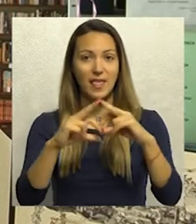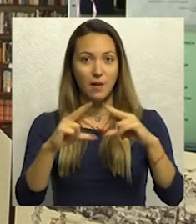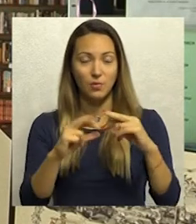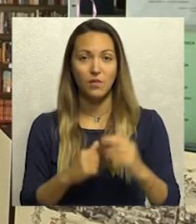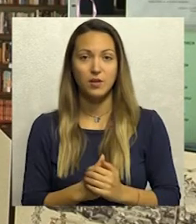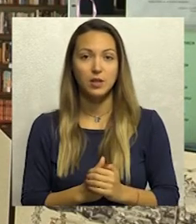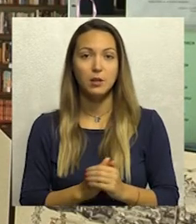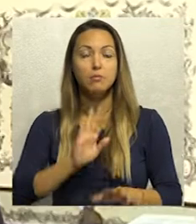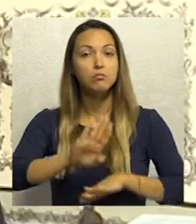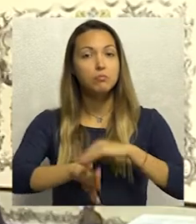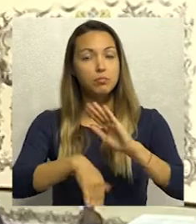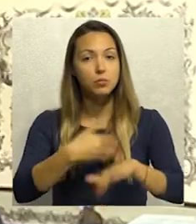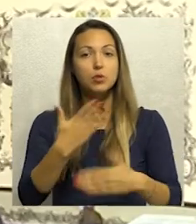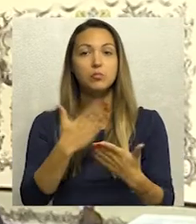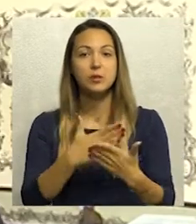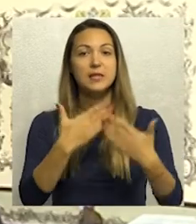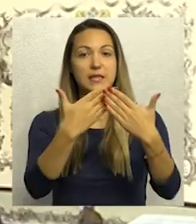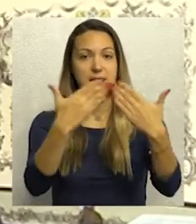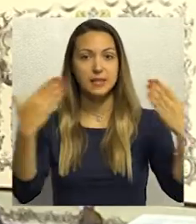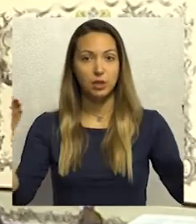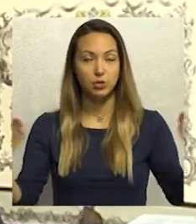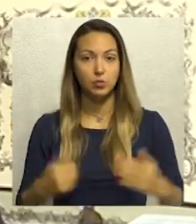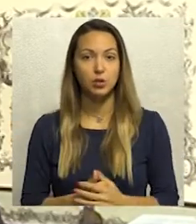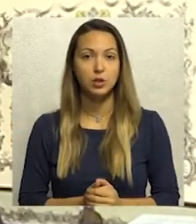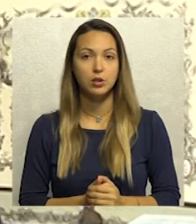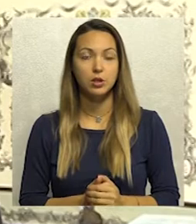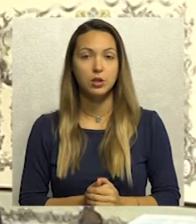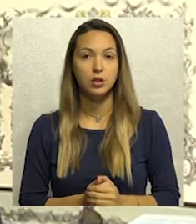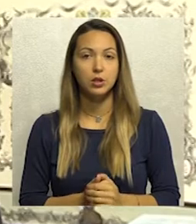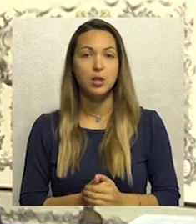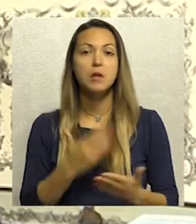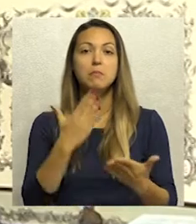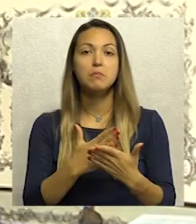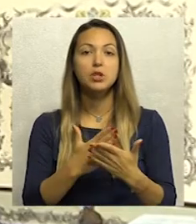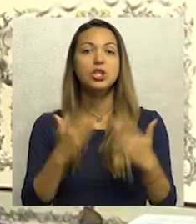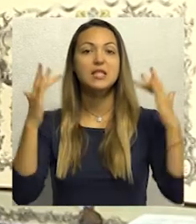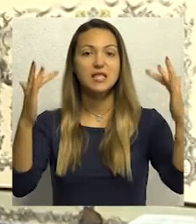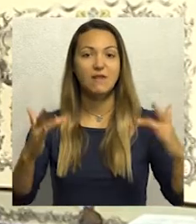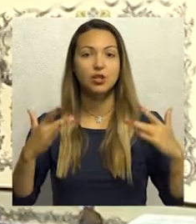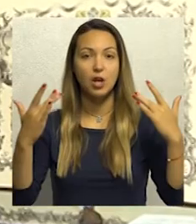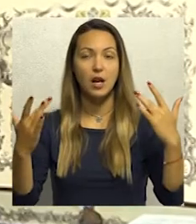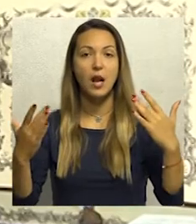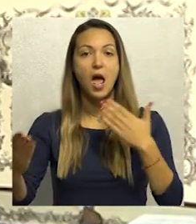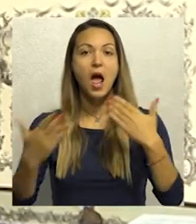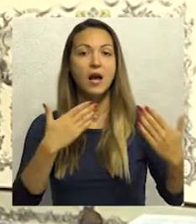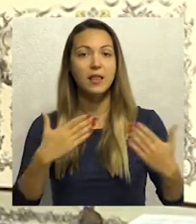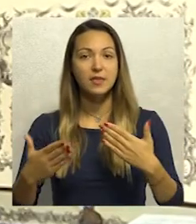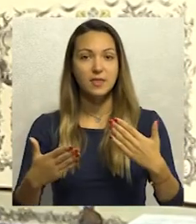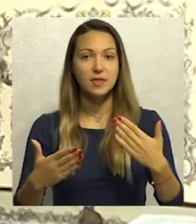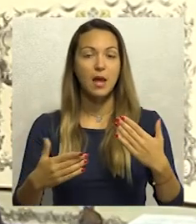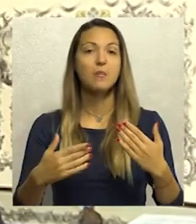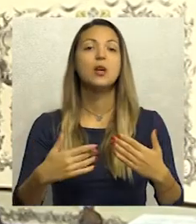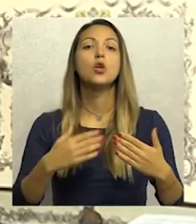izložbu. Održat će se Svečana akademija u Svečane sali Karlovačke gimnazije s početkom 18